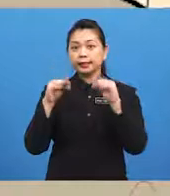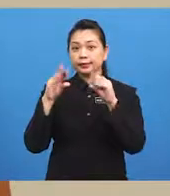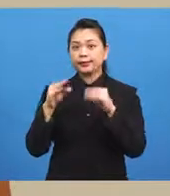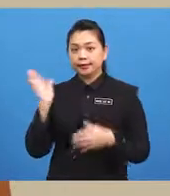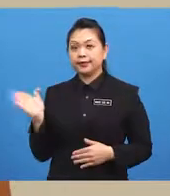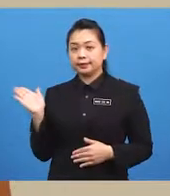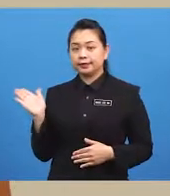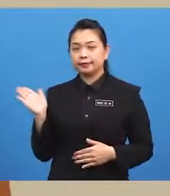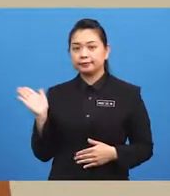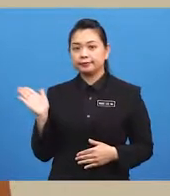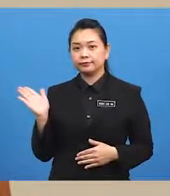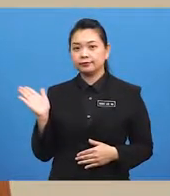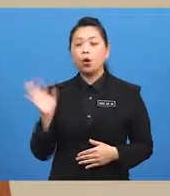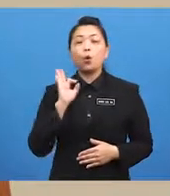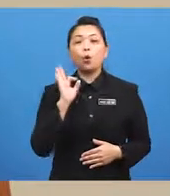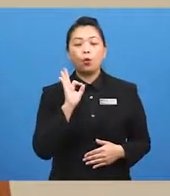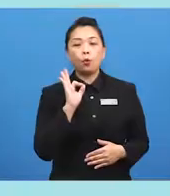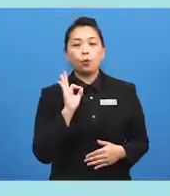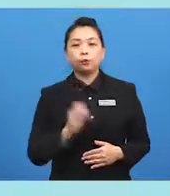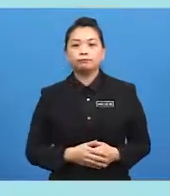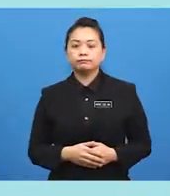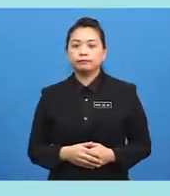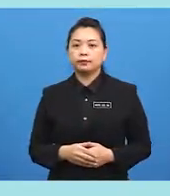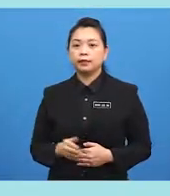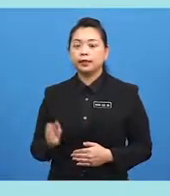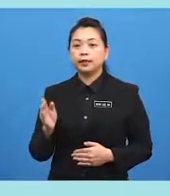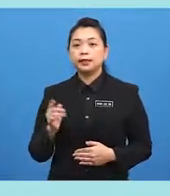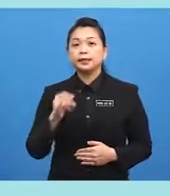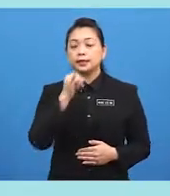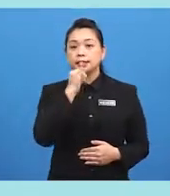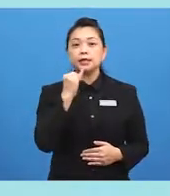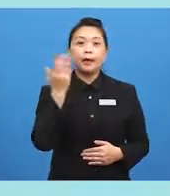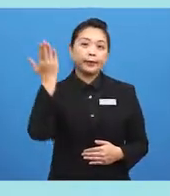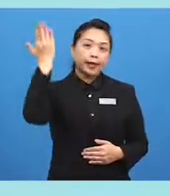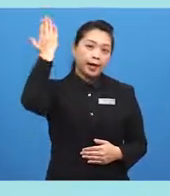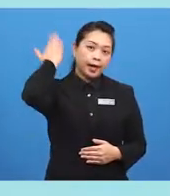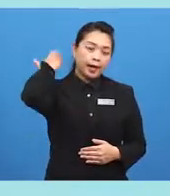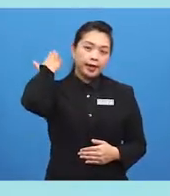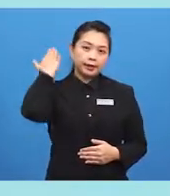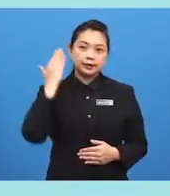Oh... Oh... It's behind the sofa.